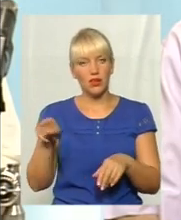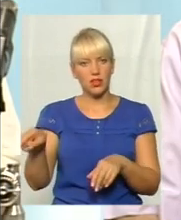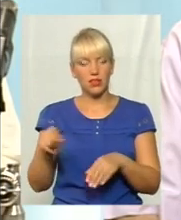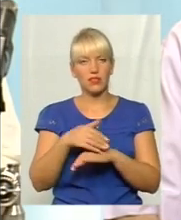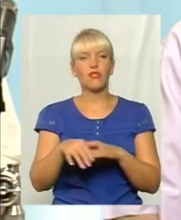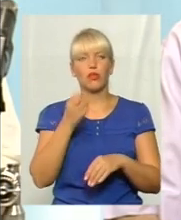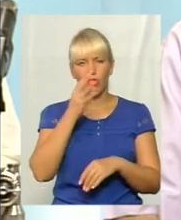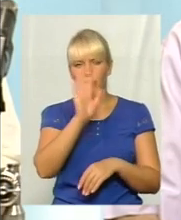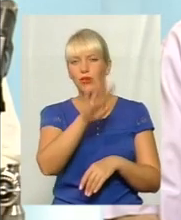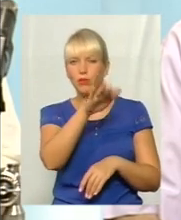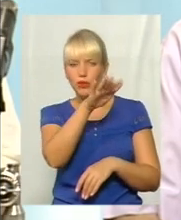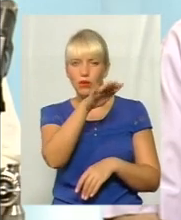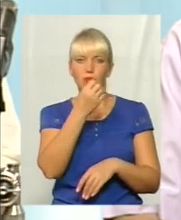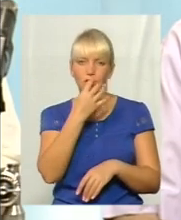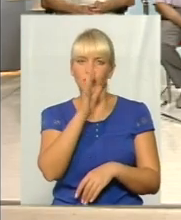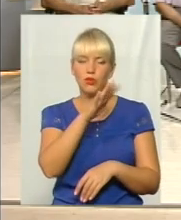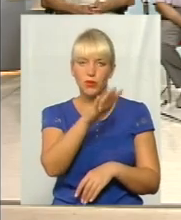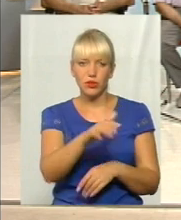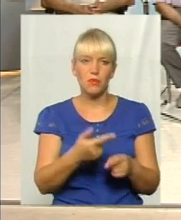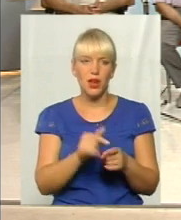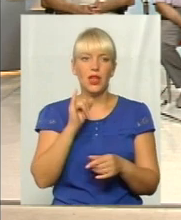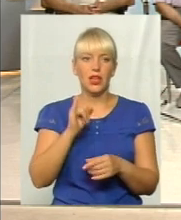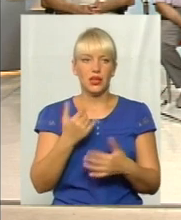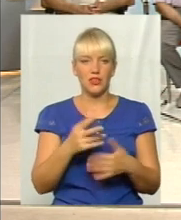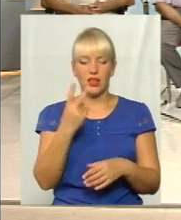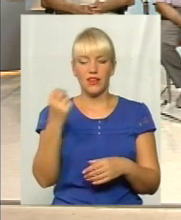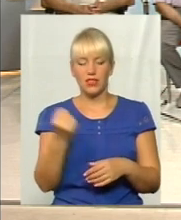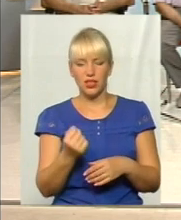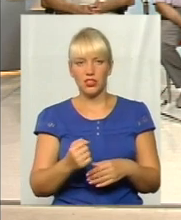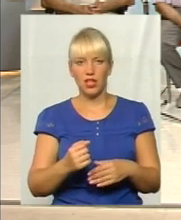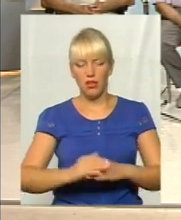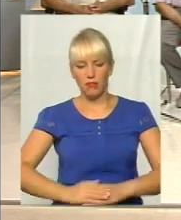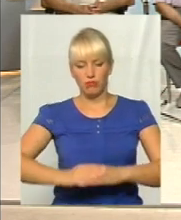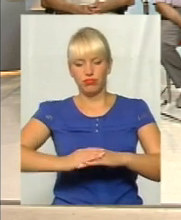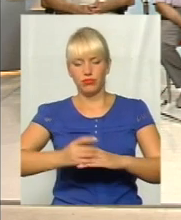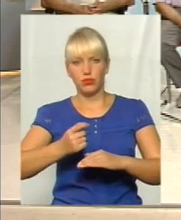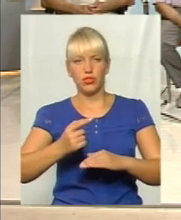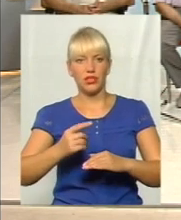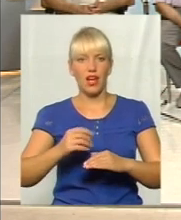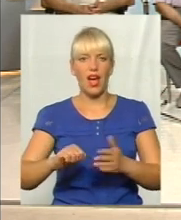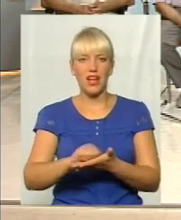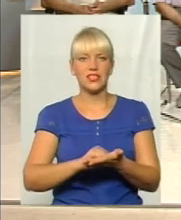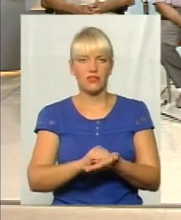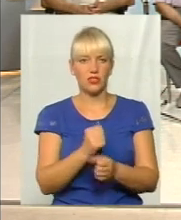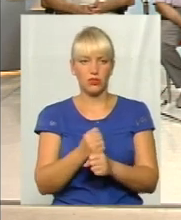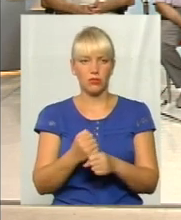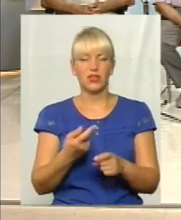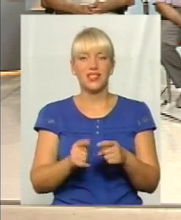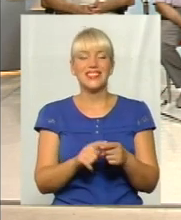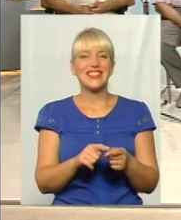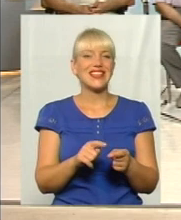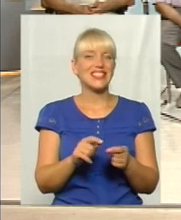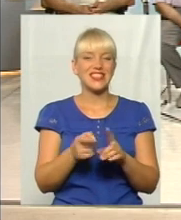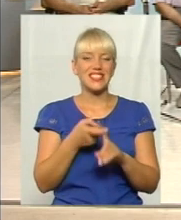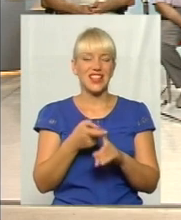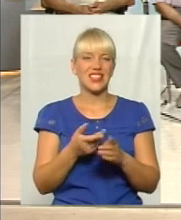Добре, добре, добре, добре, добре. Два тижні прийшло, підсипали, взяли асфальт і все. Тобто це залежить просто від звичайного виконавця